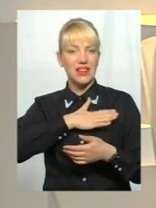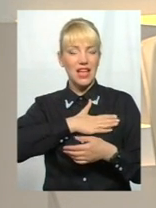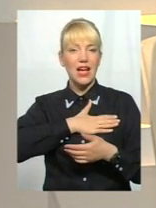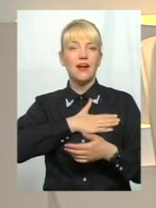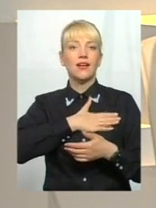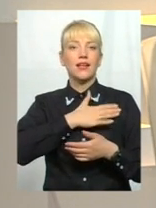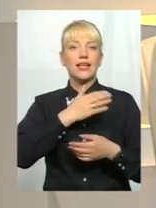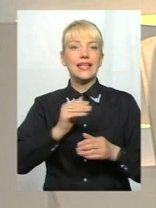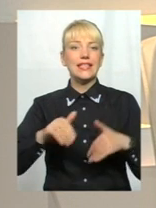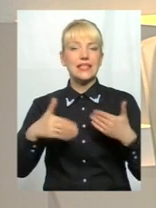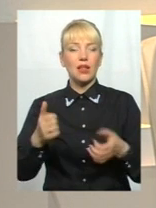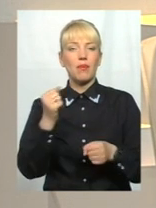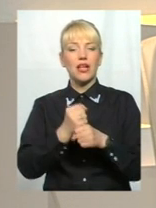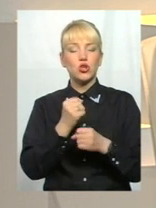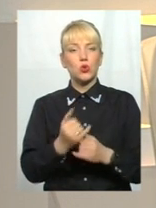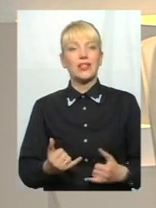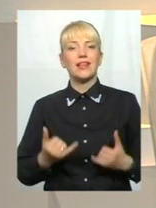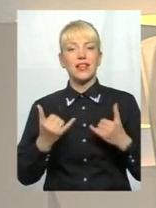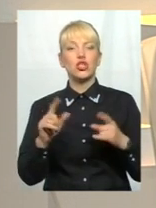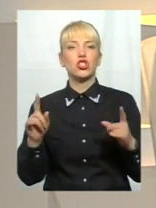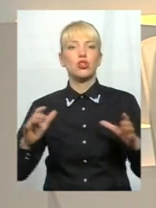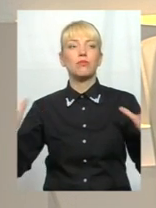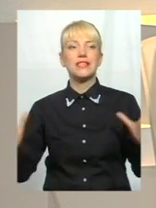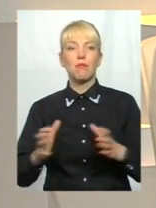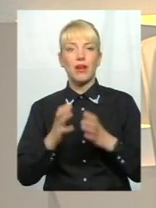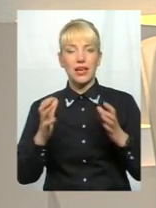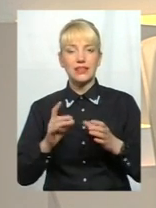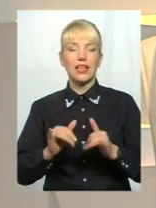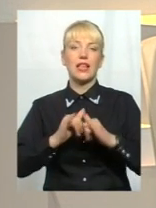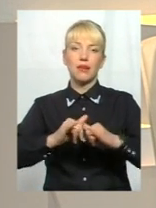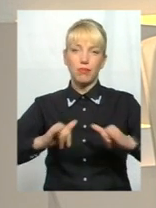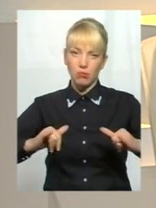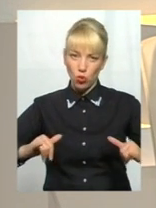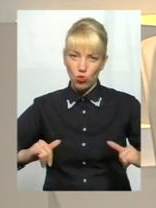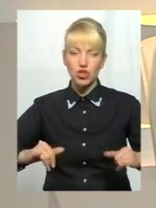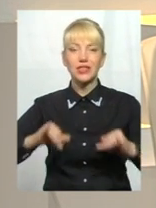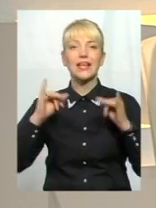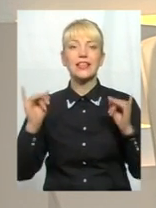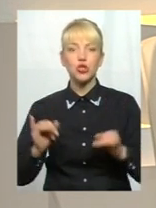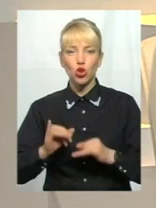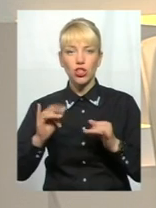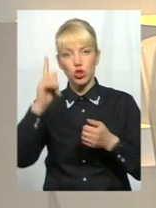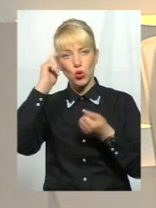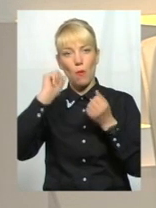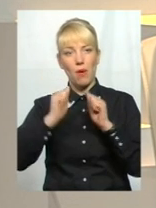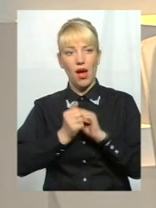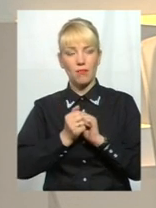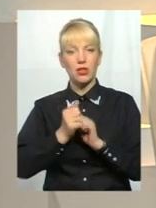працює на те, аби зберегти і примножити історичну пам'ять